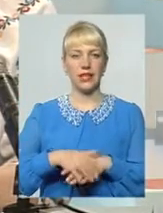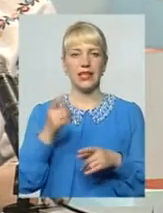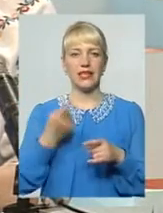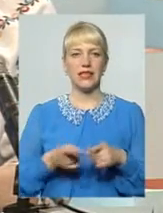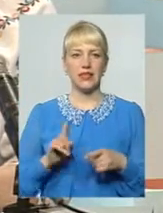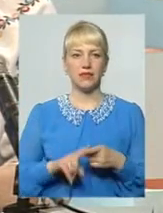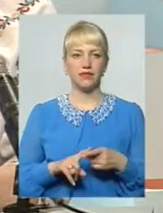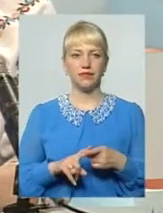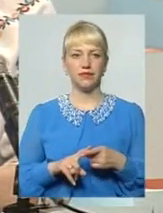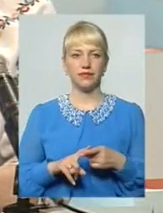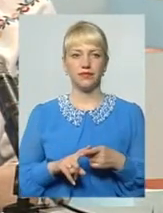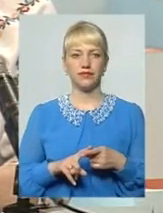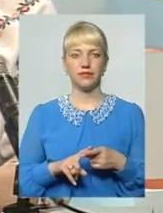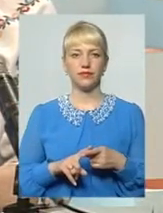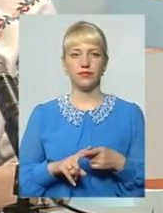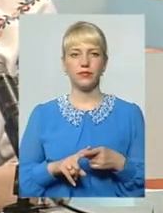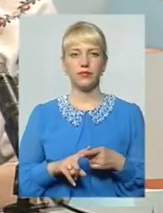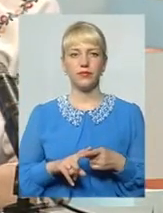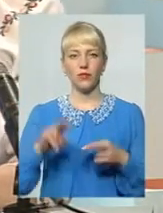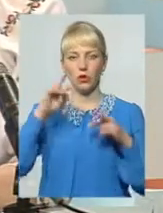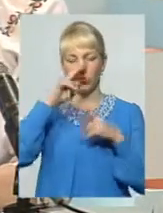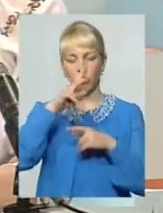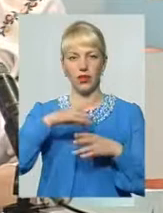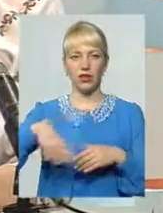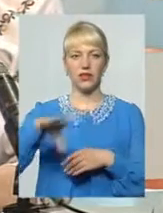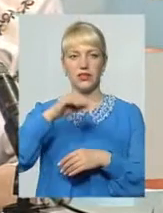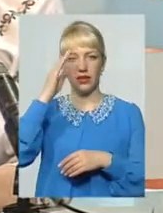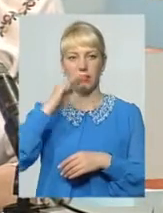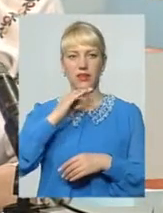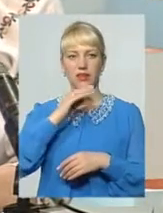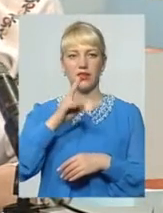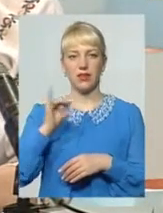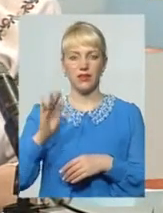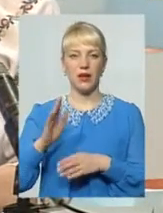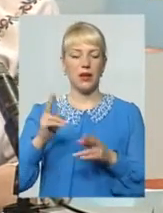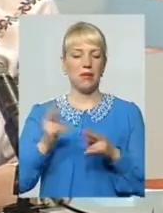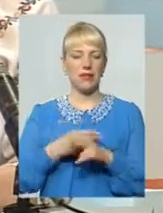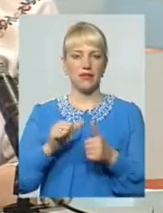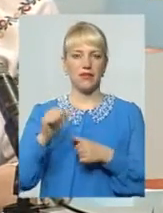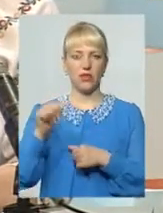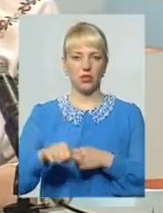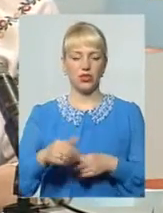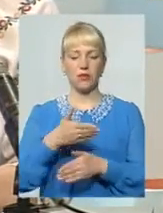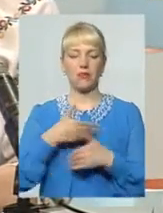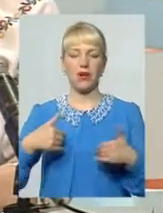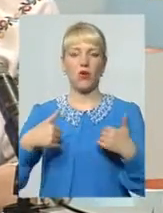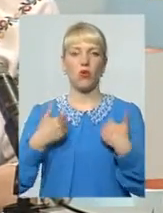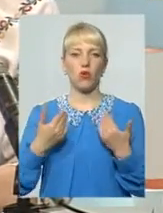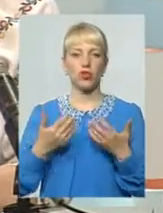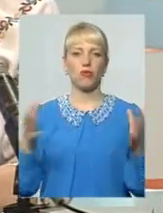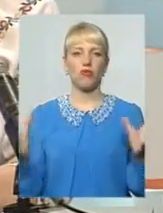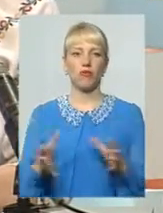Це, скажімо так, помилка всіх батьків без виключення Ми хочемо